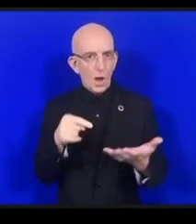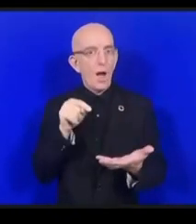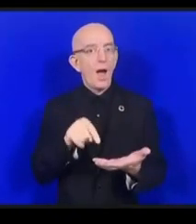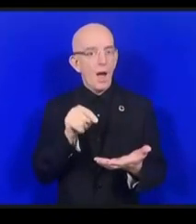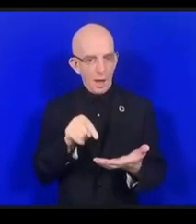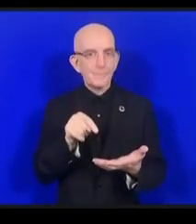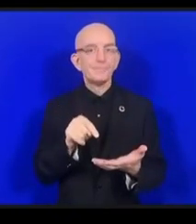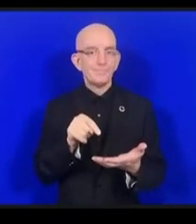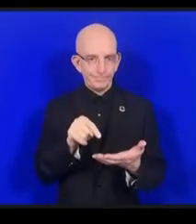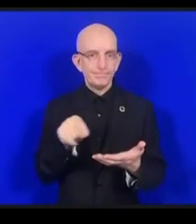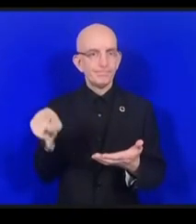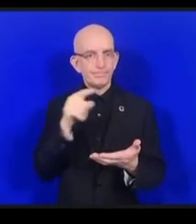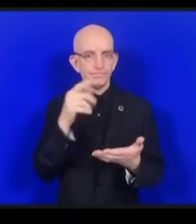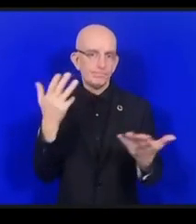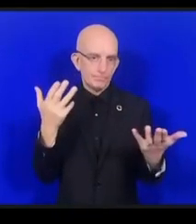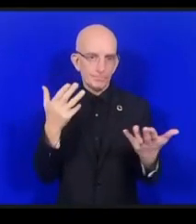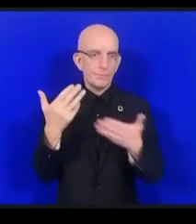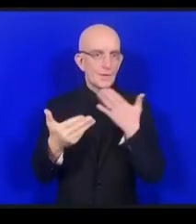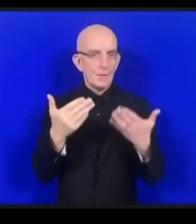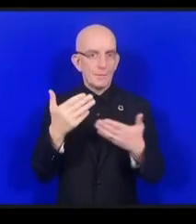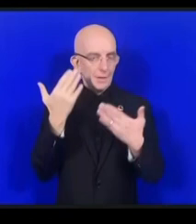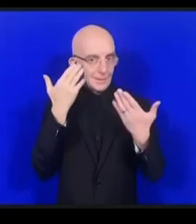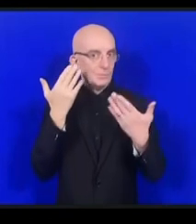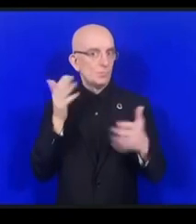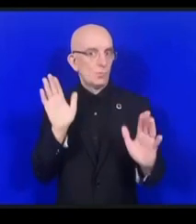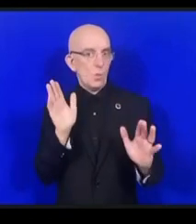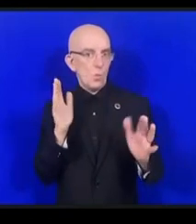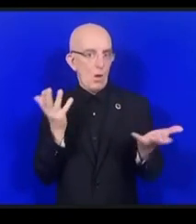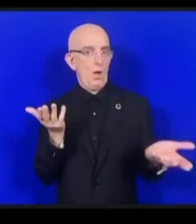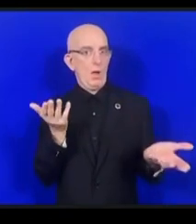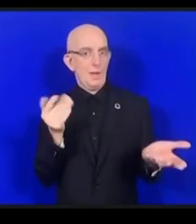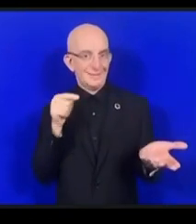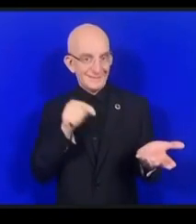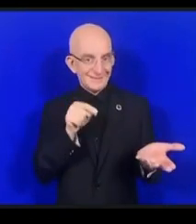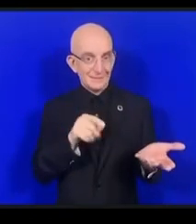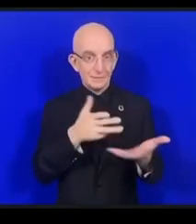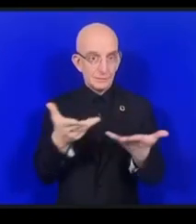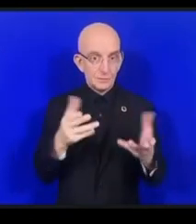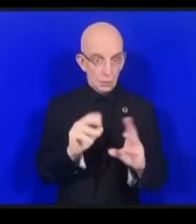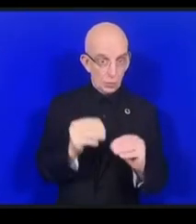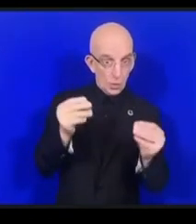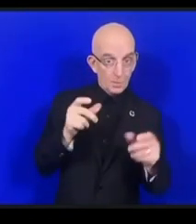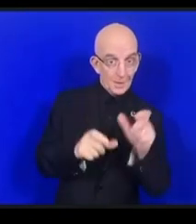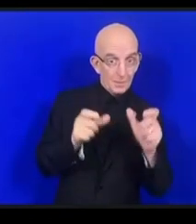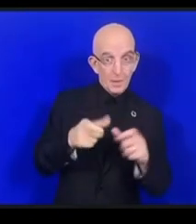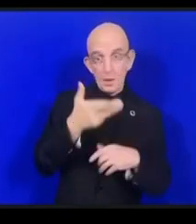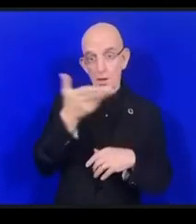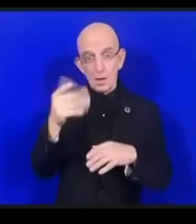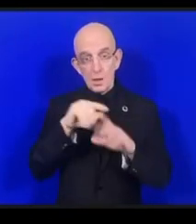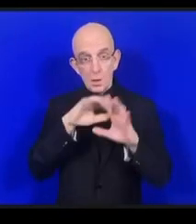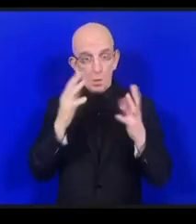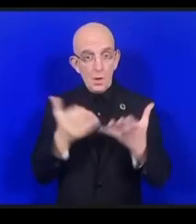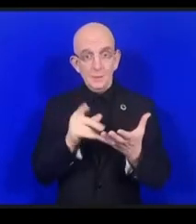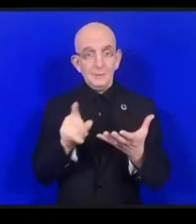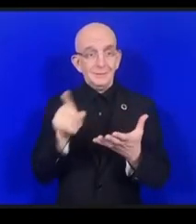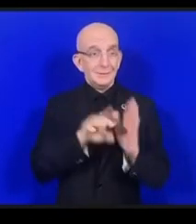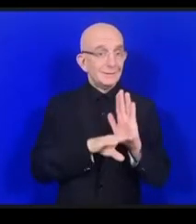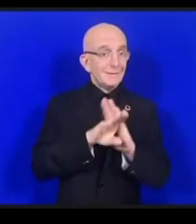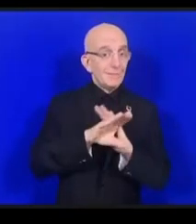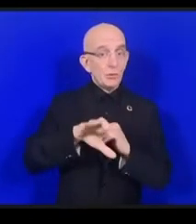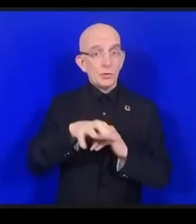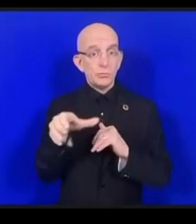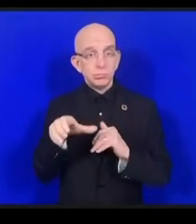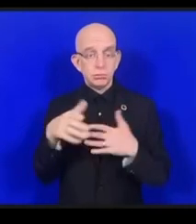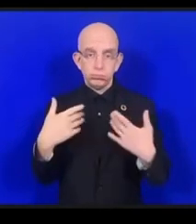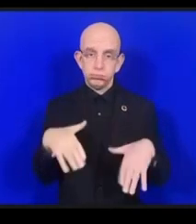parfois et notamment lorsqu'on parle des jeunes des pays en développement on ne les entend pas et on